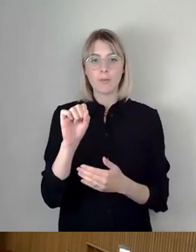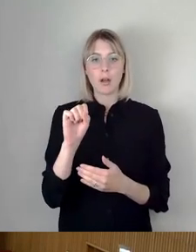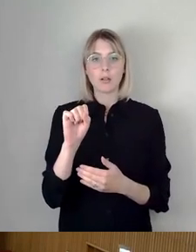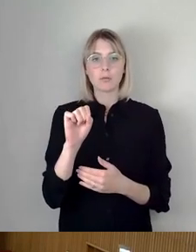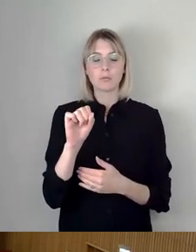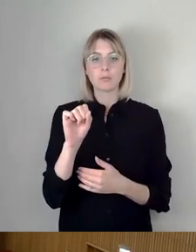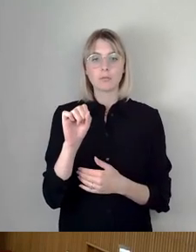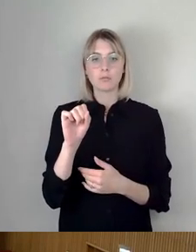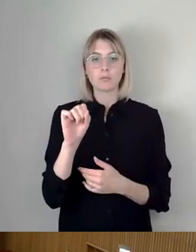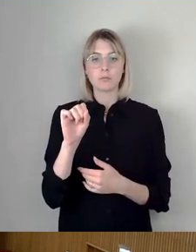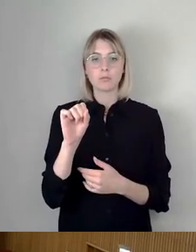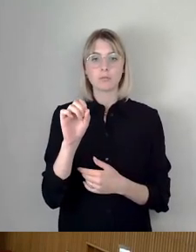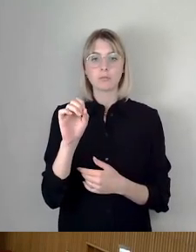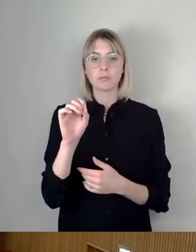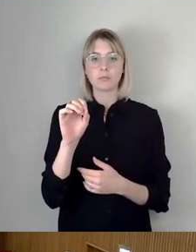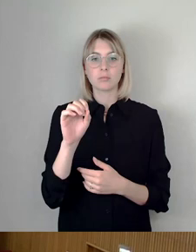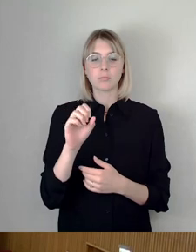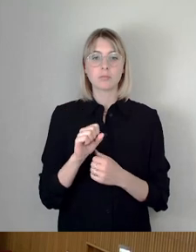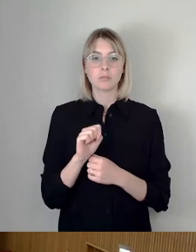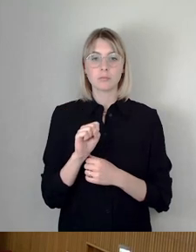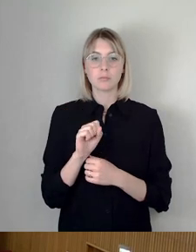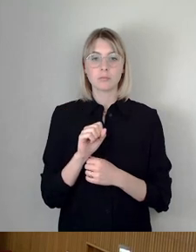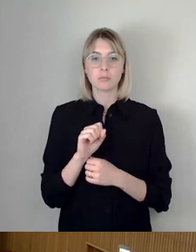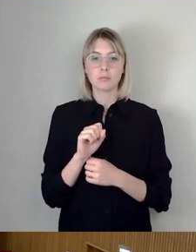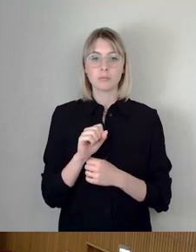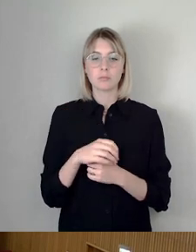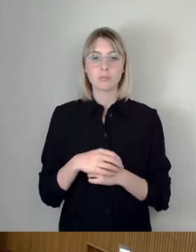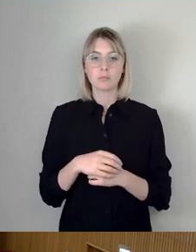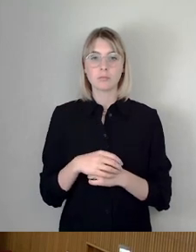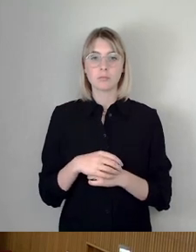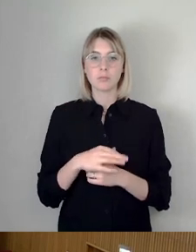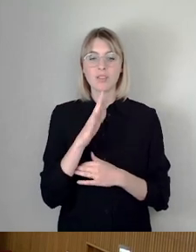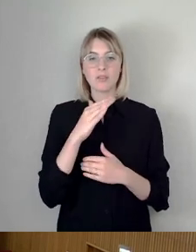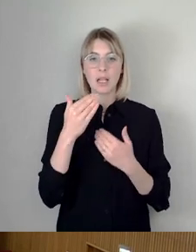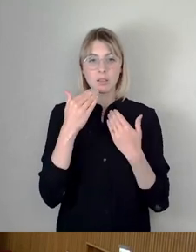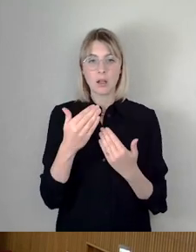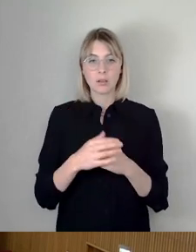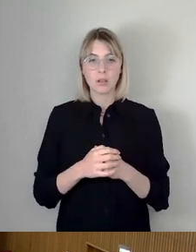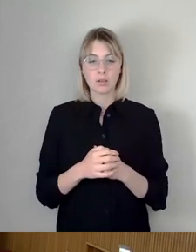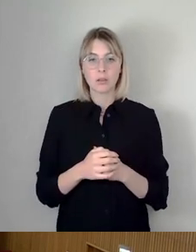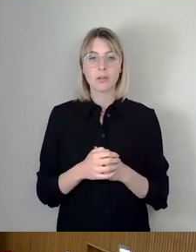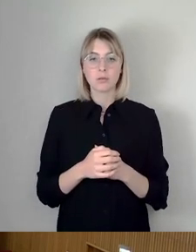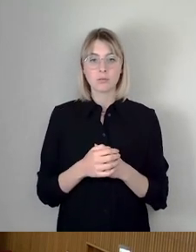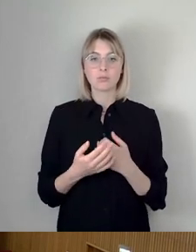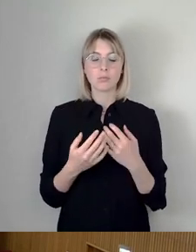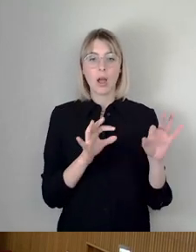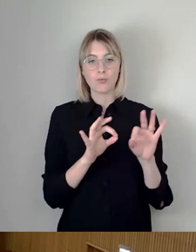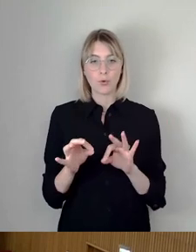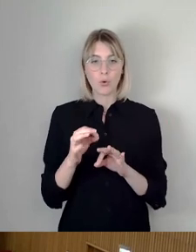Ja, sehr geehrte Damen und Herren, ich freue mich erstmal, dass es zu der Frage der Einführung des Energiemanagementsystems wohl